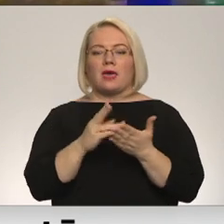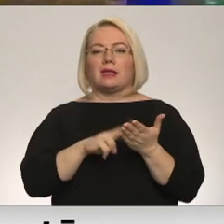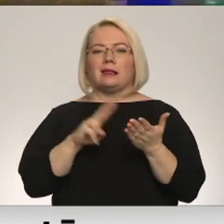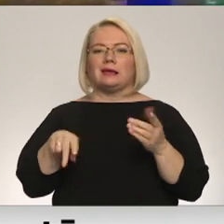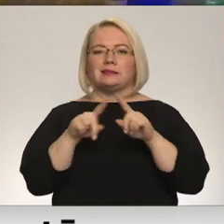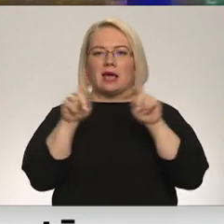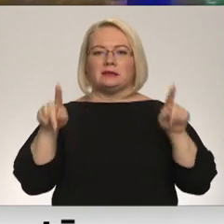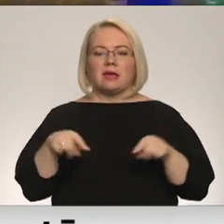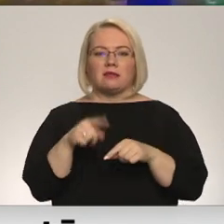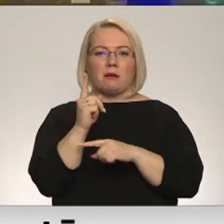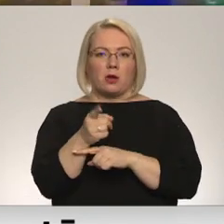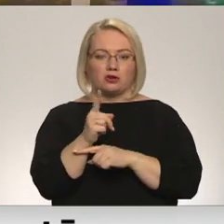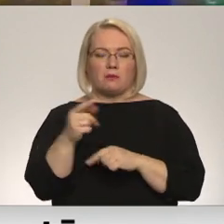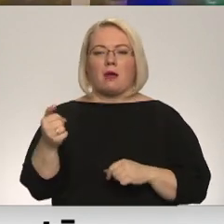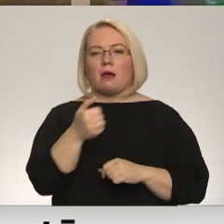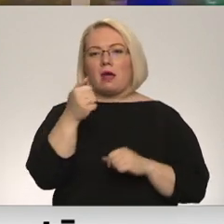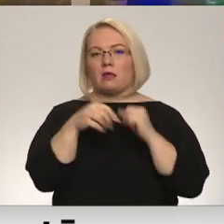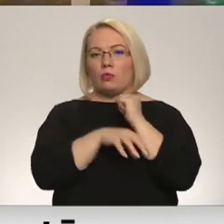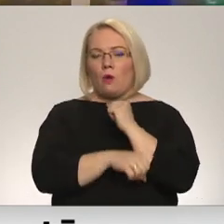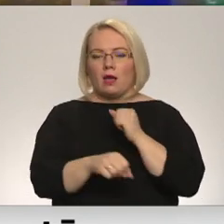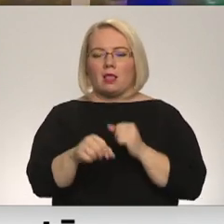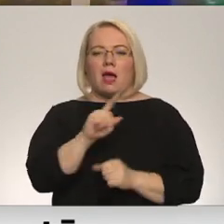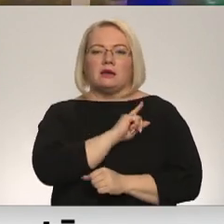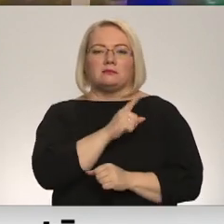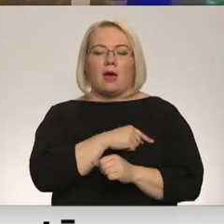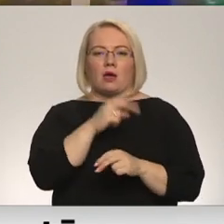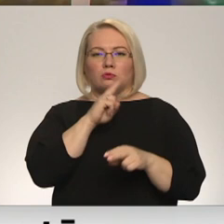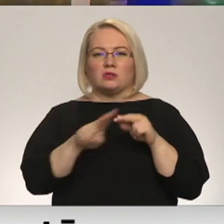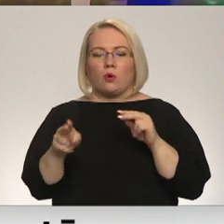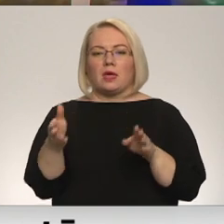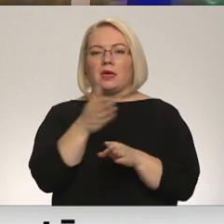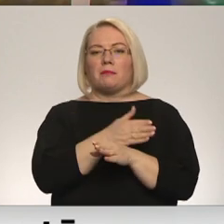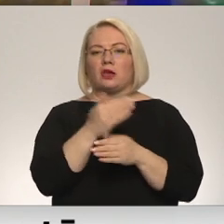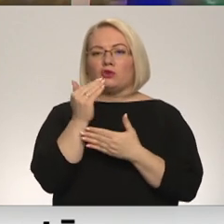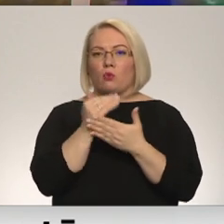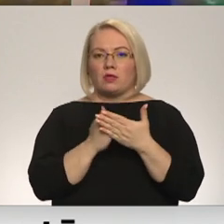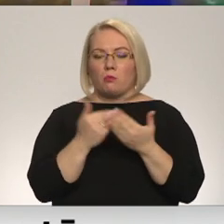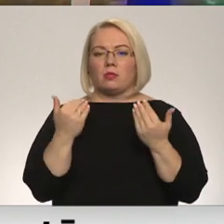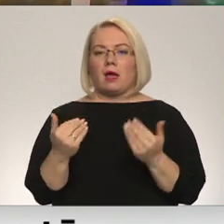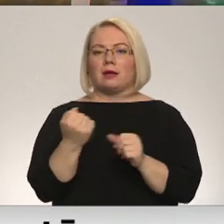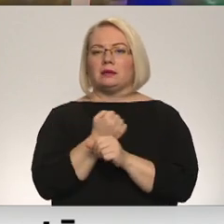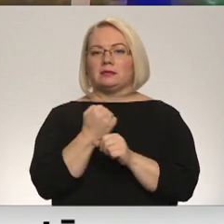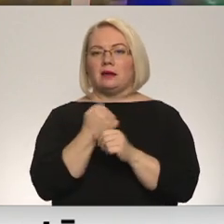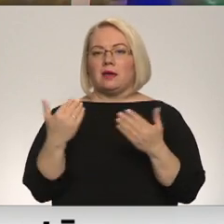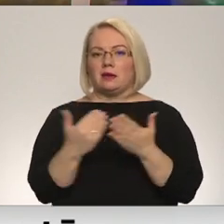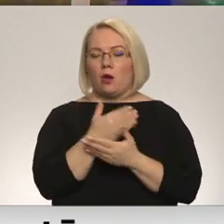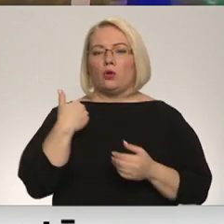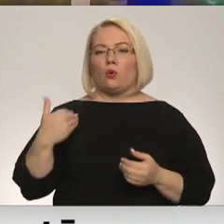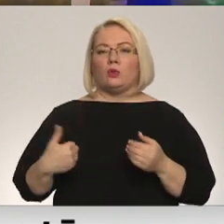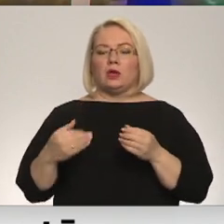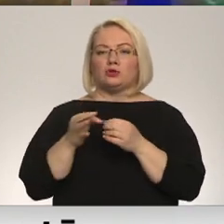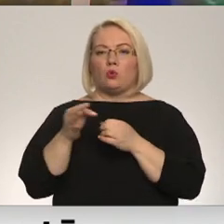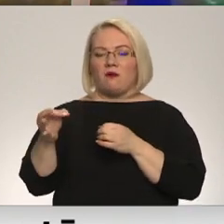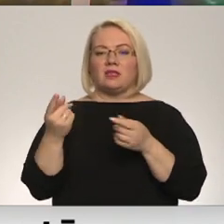makšķirēšana. Pērnā gadu nogalē spēku zaudē iepriekšējie noteikumi un tagad tiek izstrādāti jauni kuldīgas novadā domas